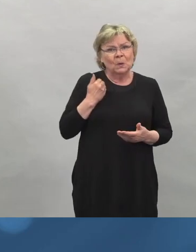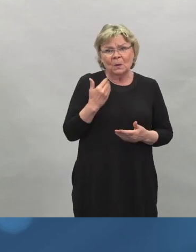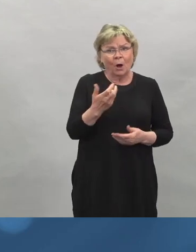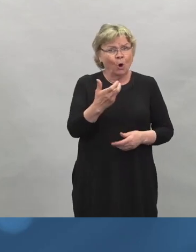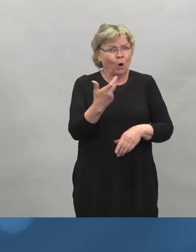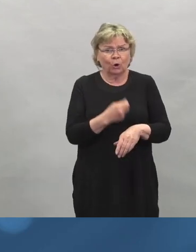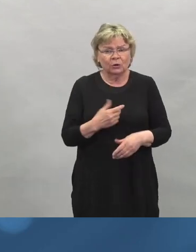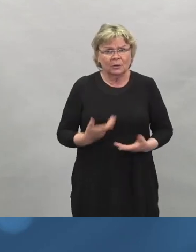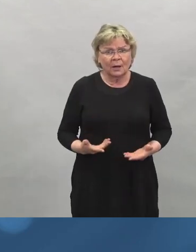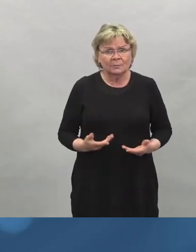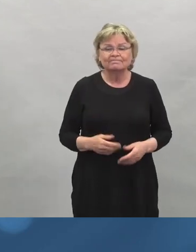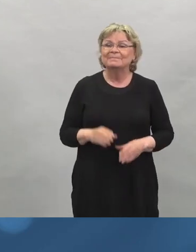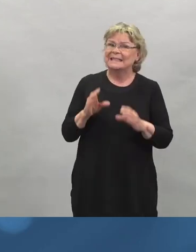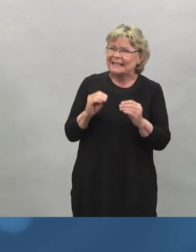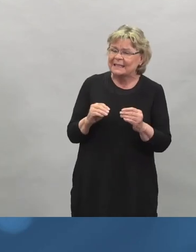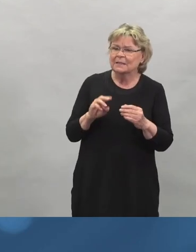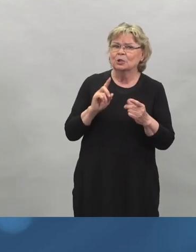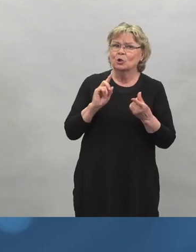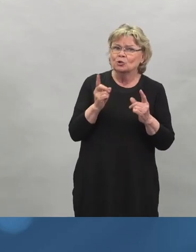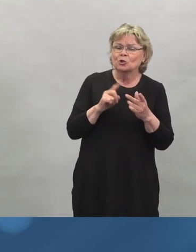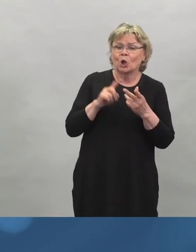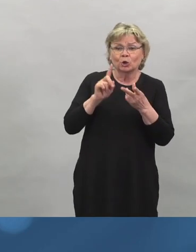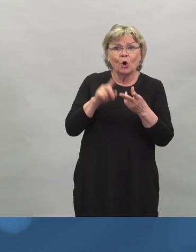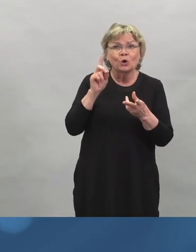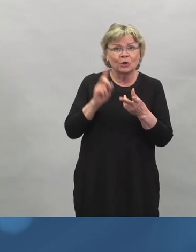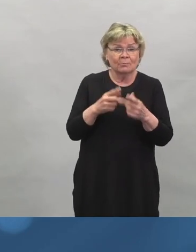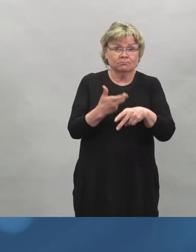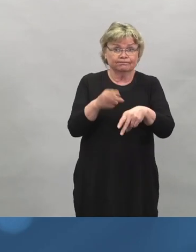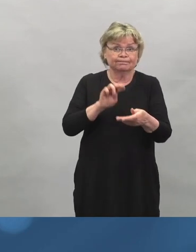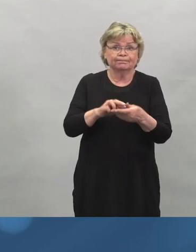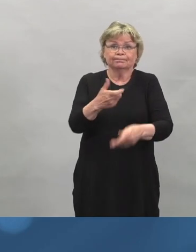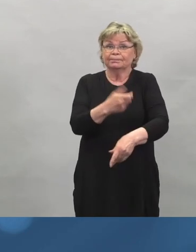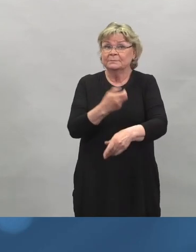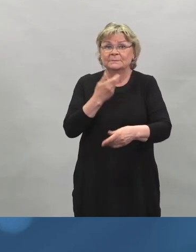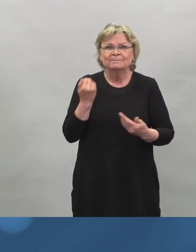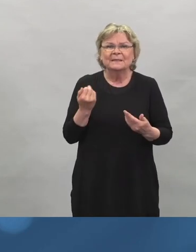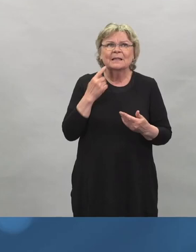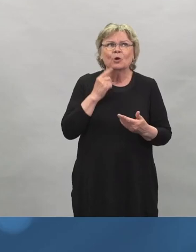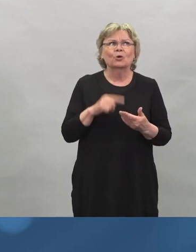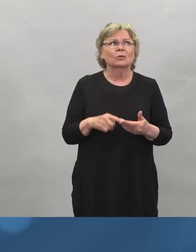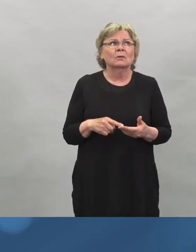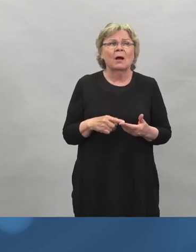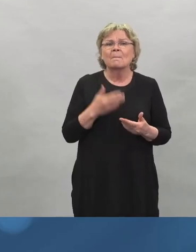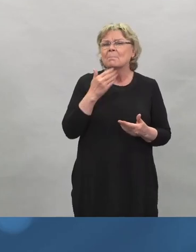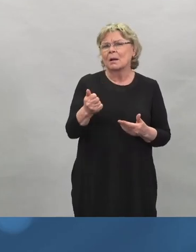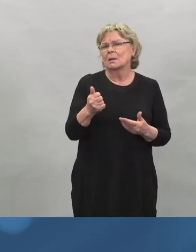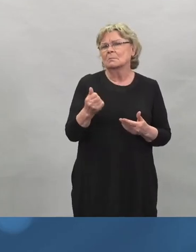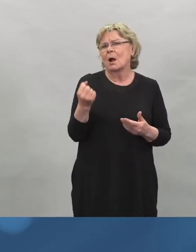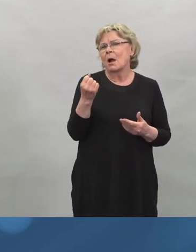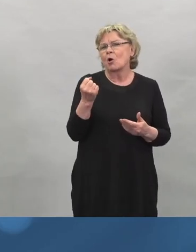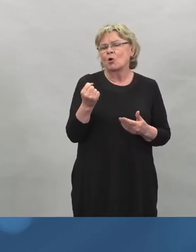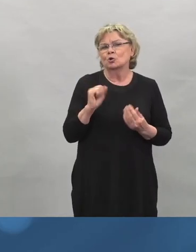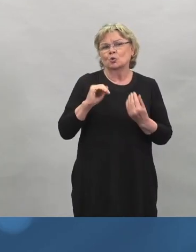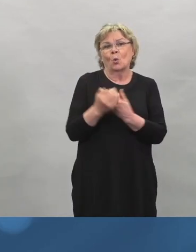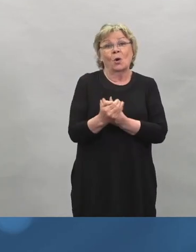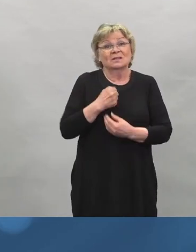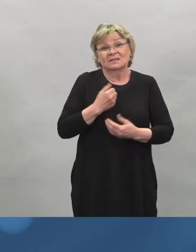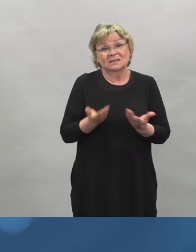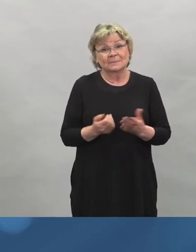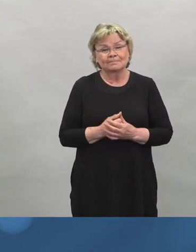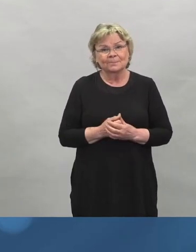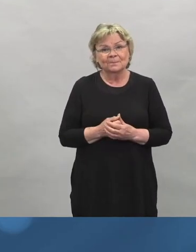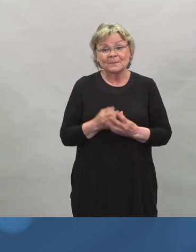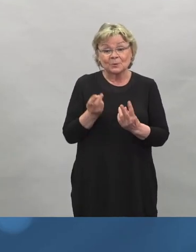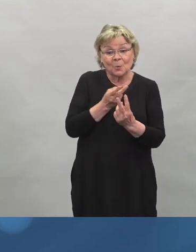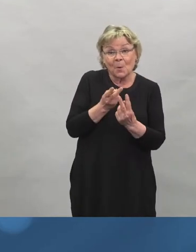Jos toinen jää ottamatta, silloin me ei saada parasta mahdollista suojaa. Kyllä se vaan niin on, että vaikka se ensimmäinenkin annos